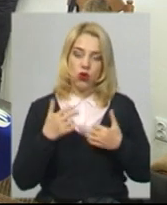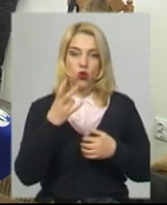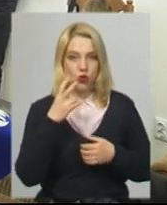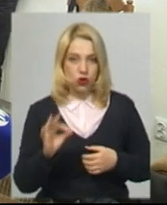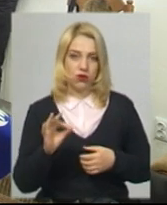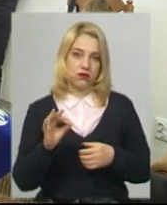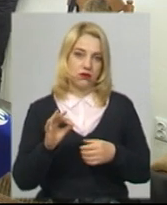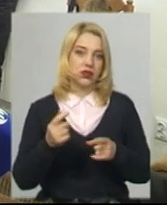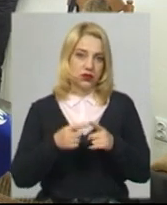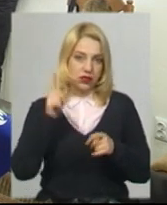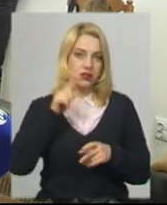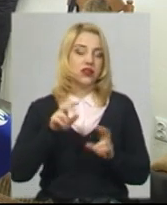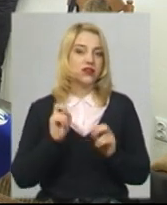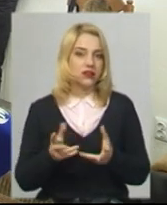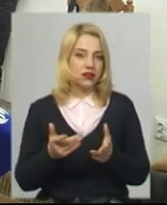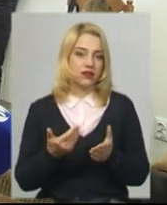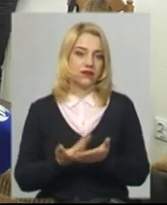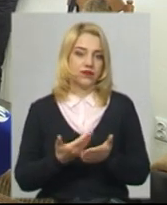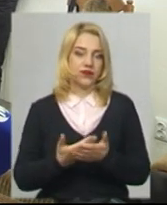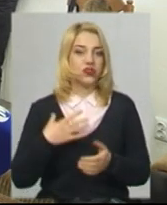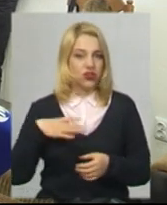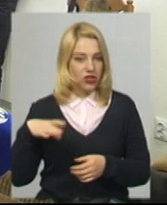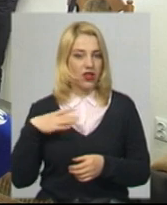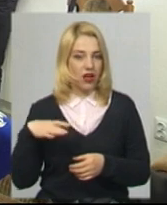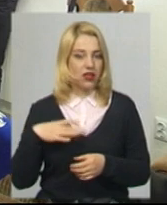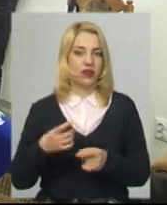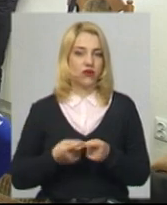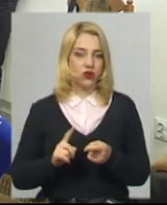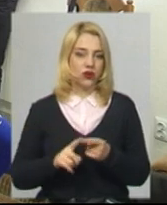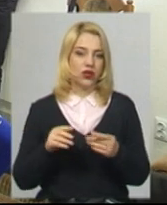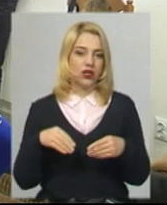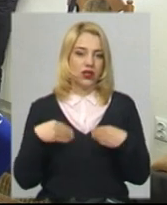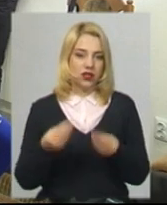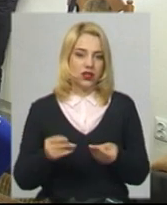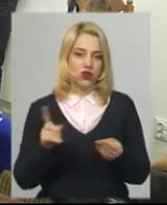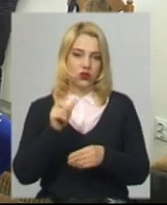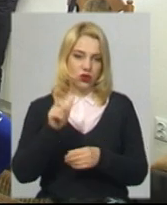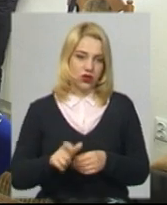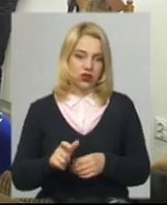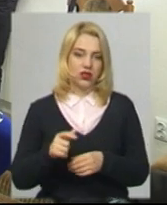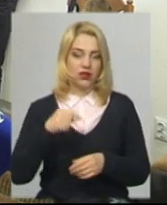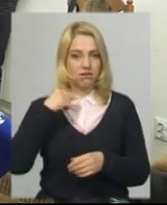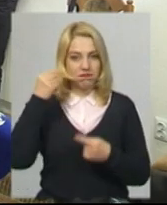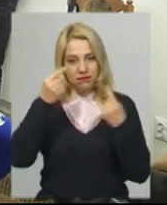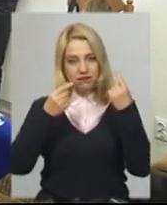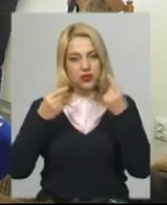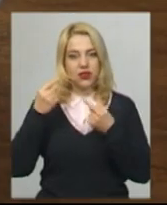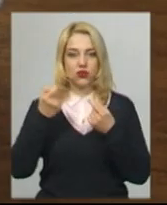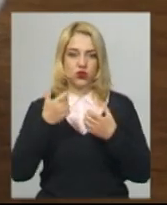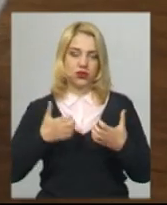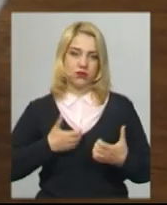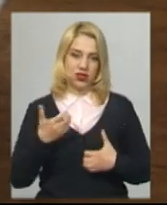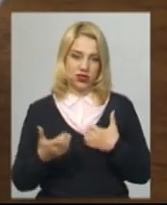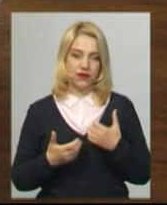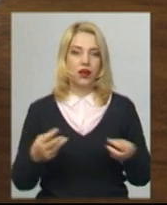знаєте, все таке чекання, воно теж приводить до того, що людина має свою психологію, тому трошки переживає.